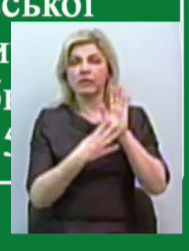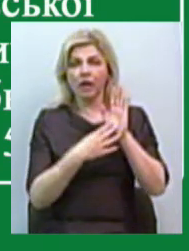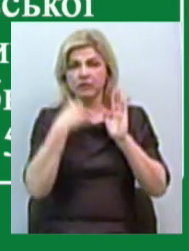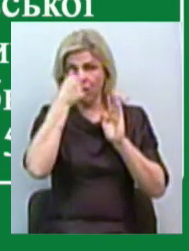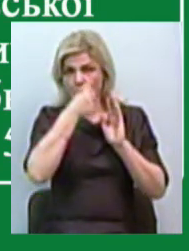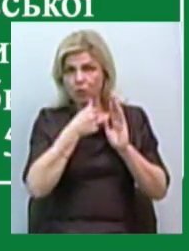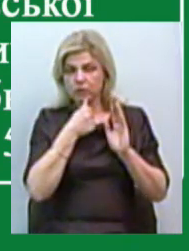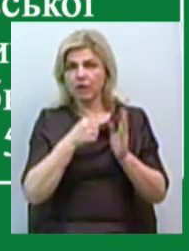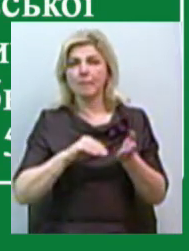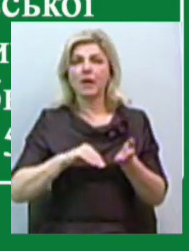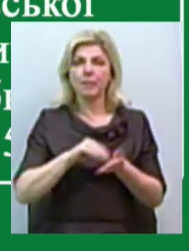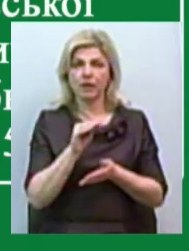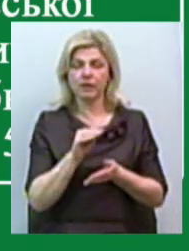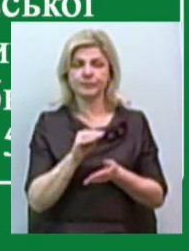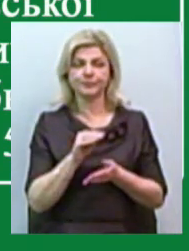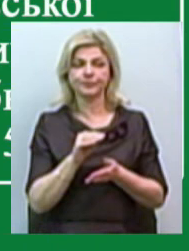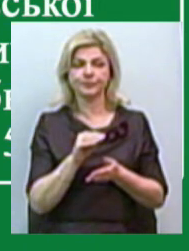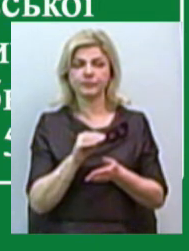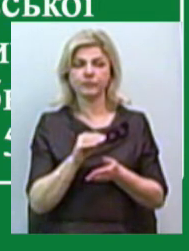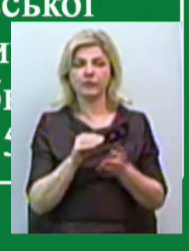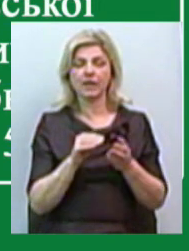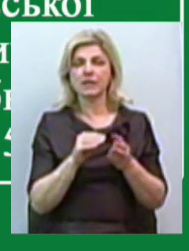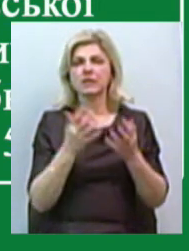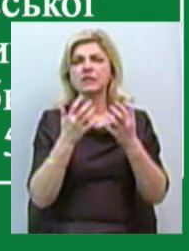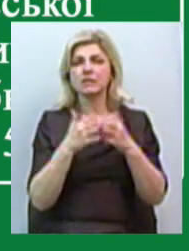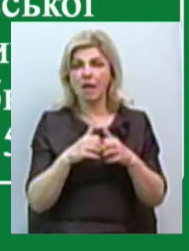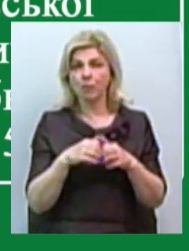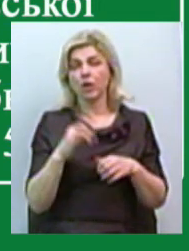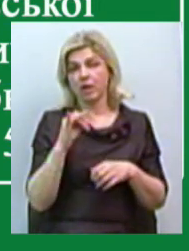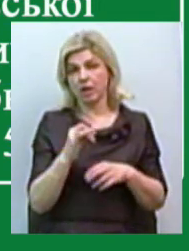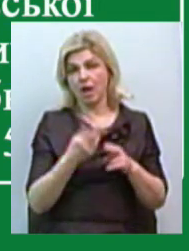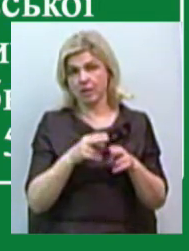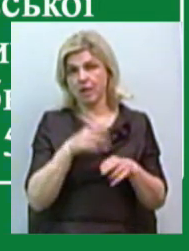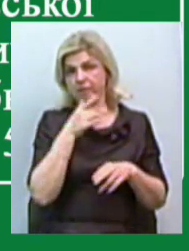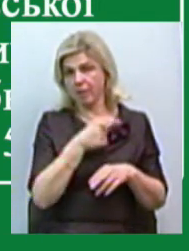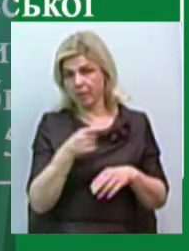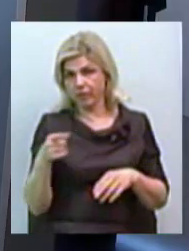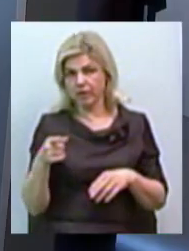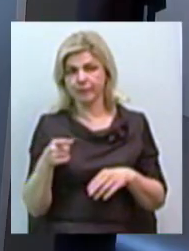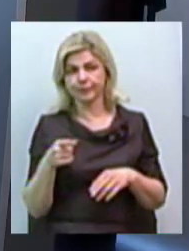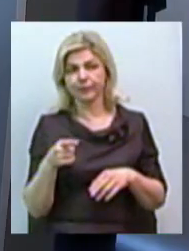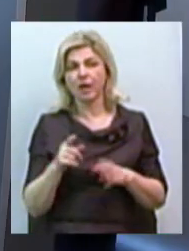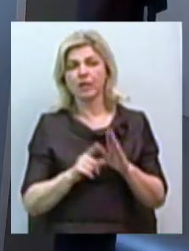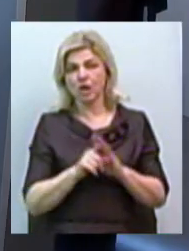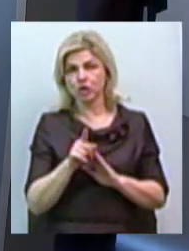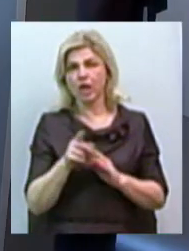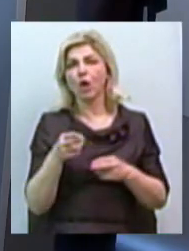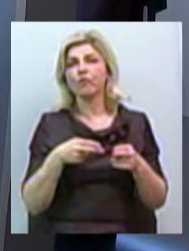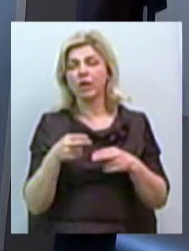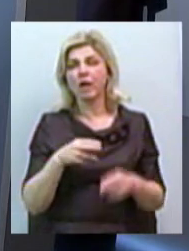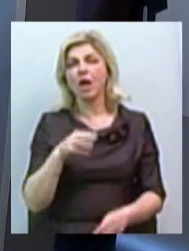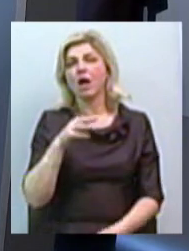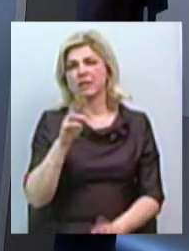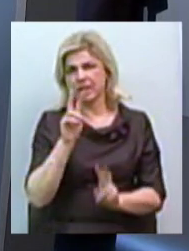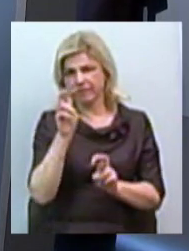ми приобрели эту індоскопічну систему і с цього моменту ми розвиваємо малоінвазивнуї хірургію. Малоінвазивна